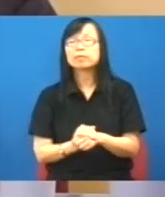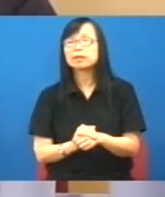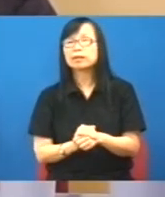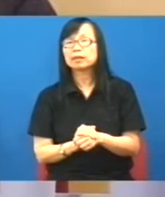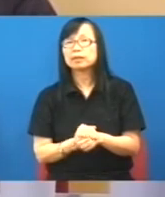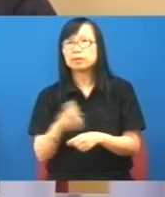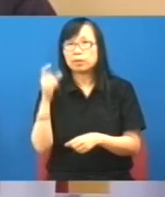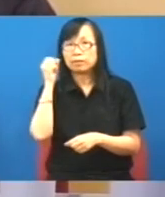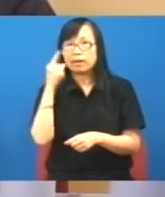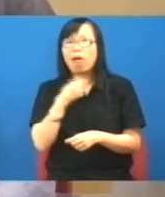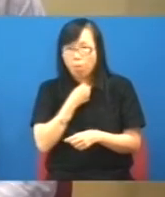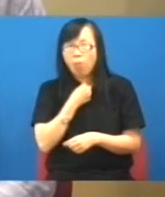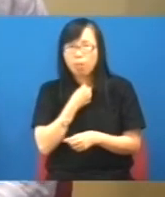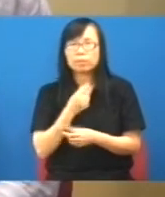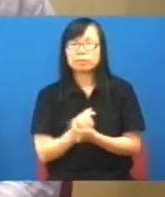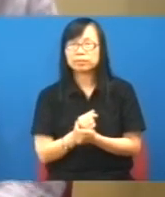然間咳幾聲